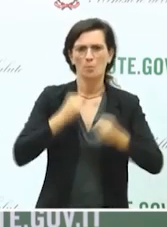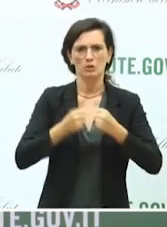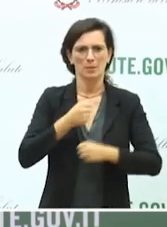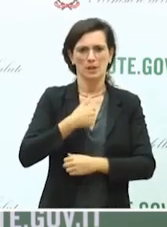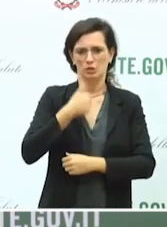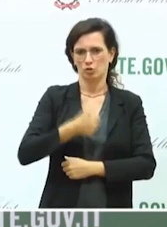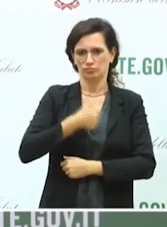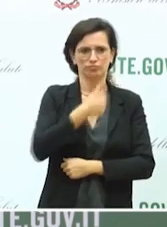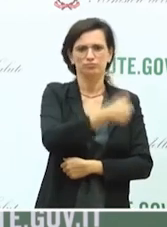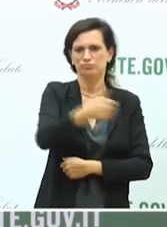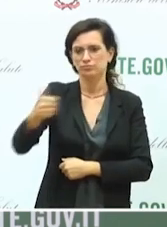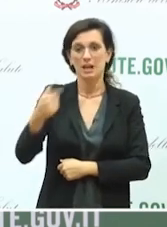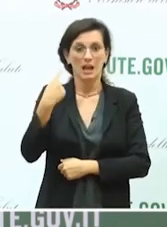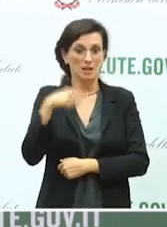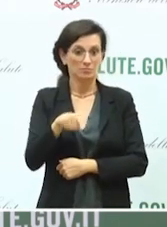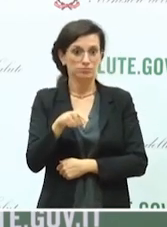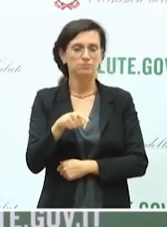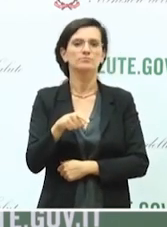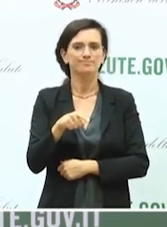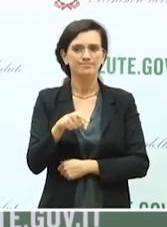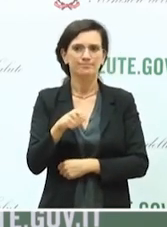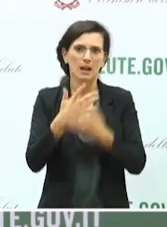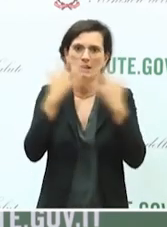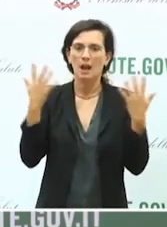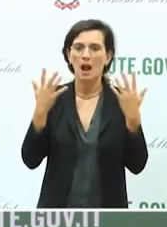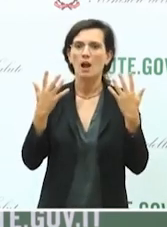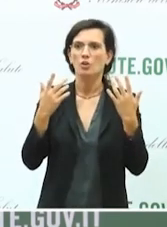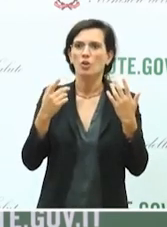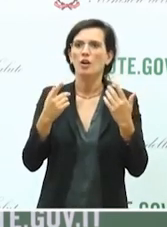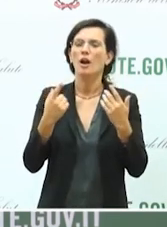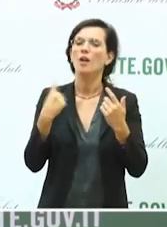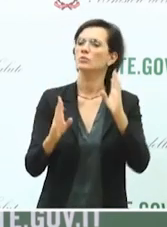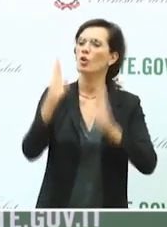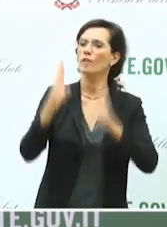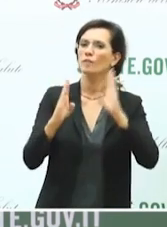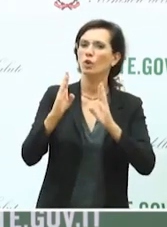forse può spiegare in questo momento la differenza con altri paesi che pure hanno vaccinato quasi quanto noi